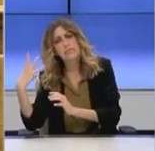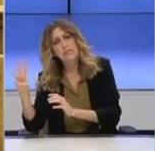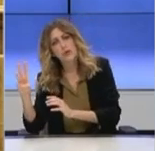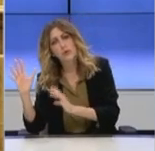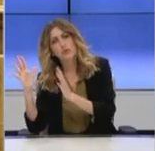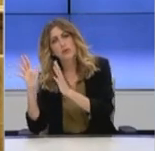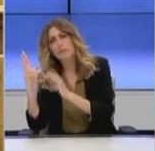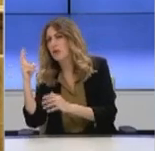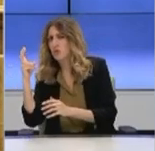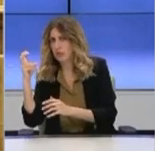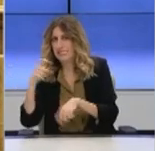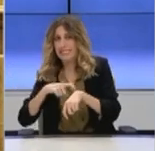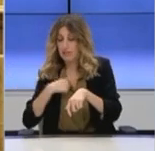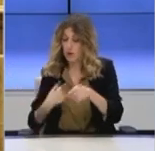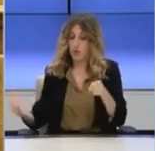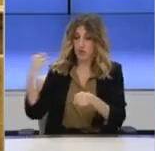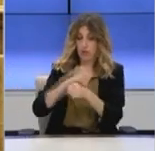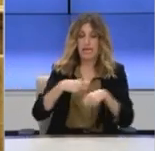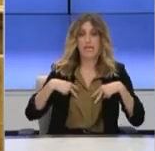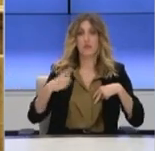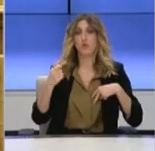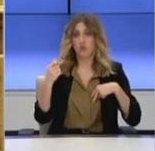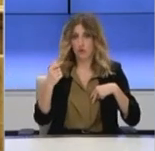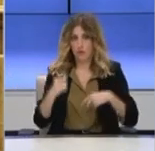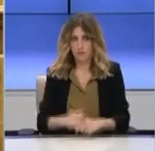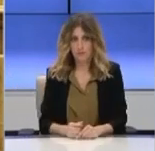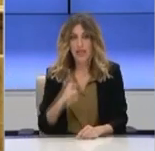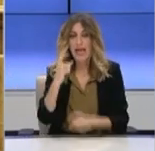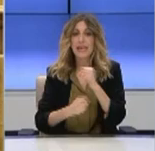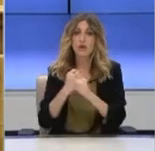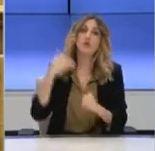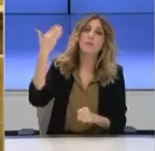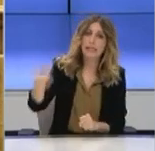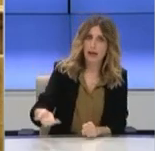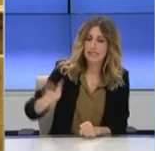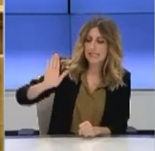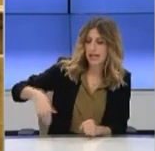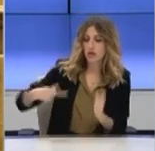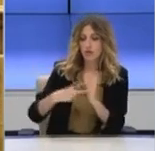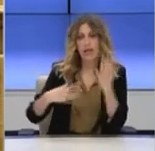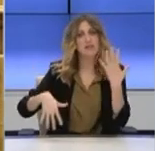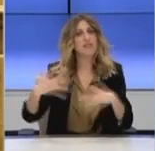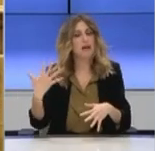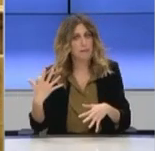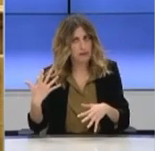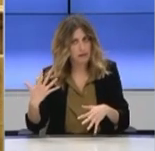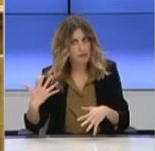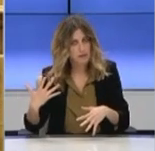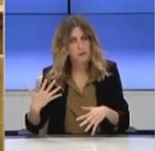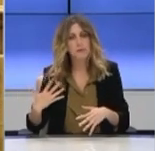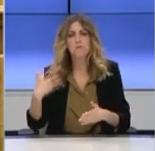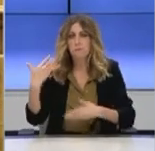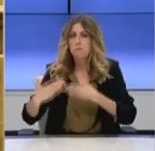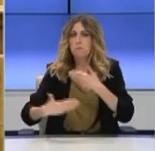ξανανέβηκε, πήγε στα 320. Ωραία. Ένα χρόνο μετά, στα τέλη του 2015, με όλα αυτά που συνέβησαν,